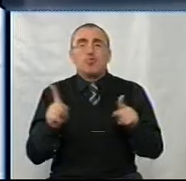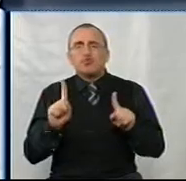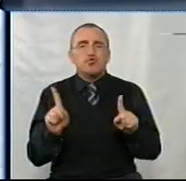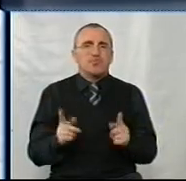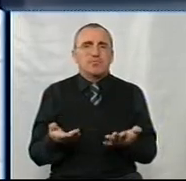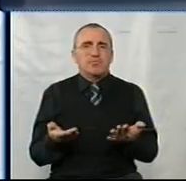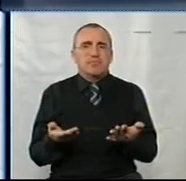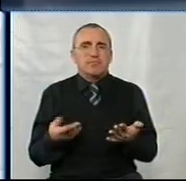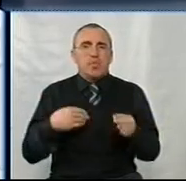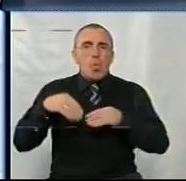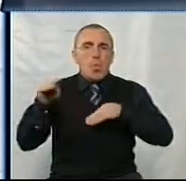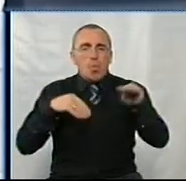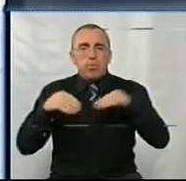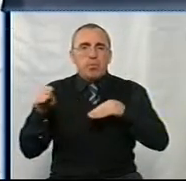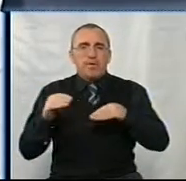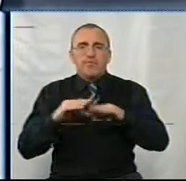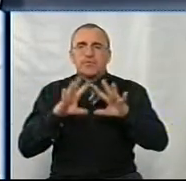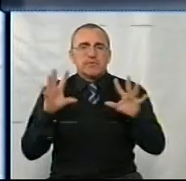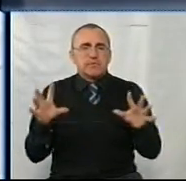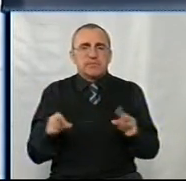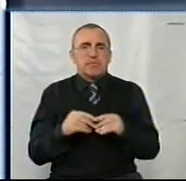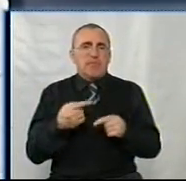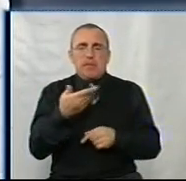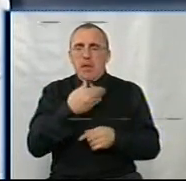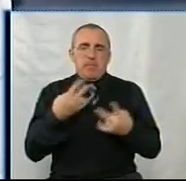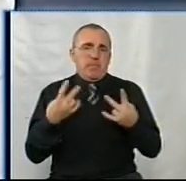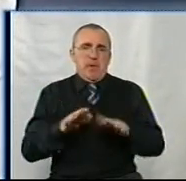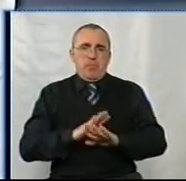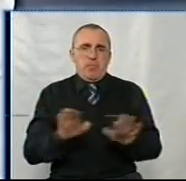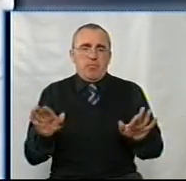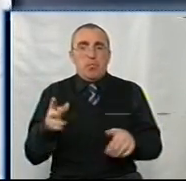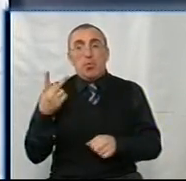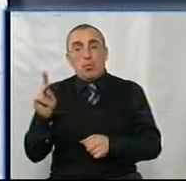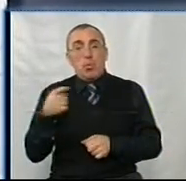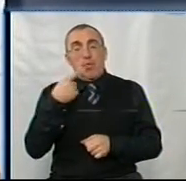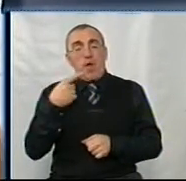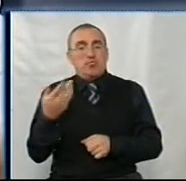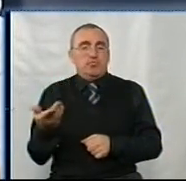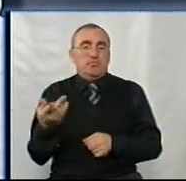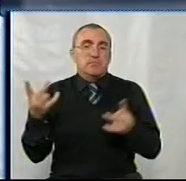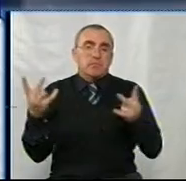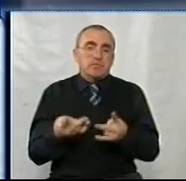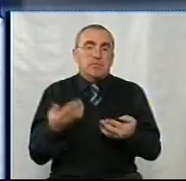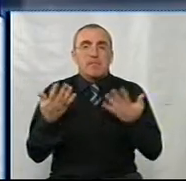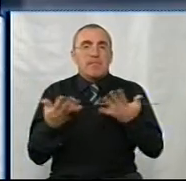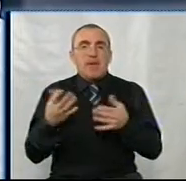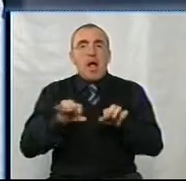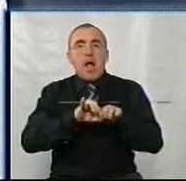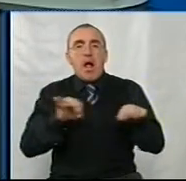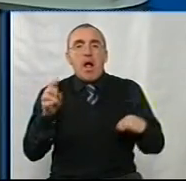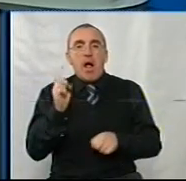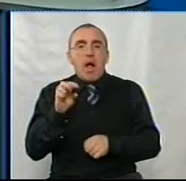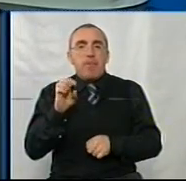купувати щось, все, нам не потрібно. Другі кажуть, там треба, ну, якийсь кабель, да?